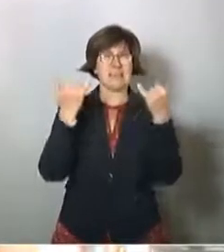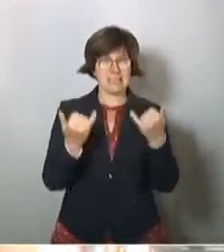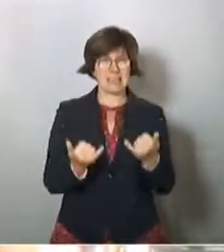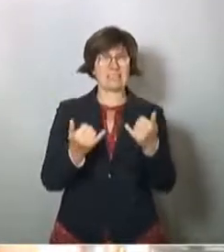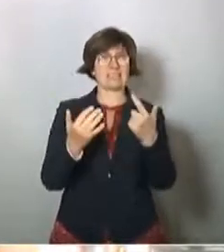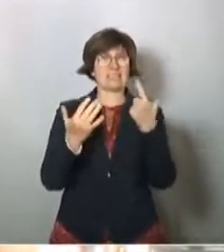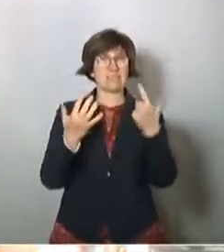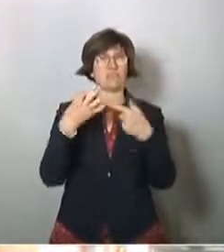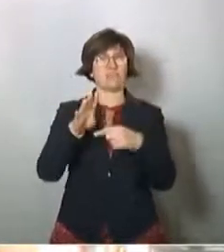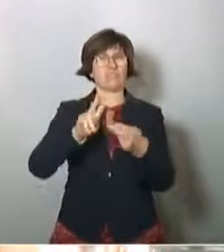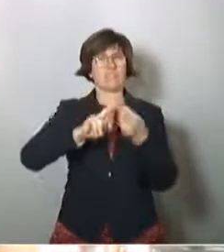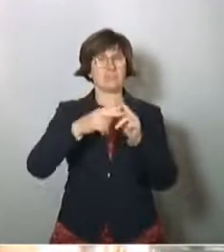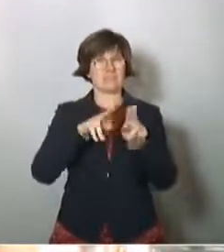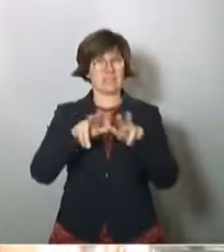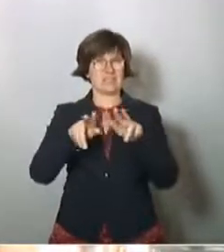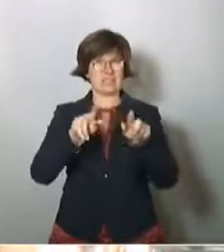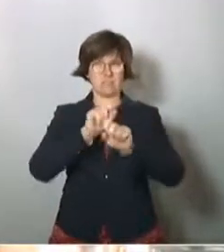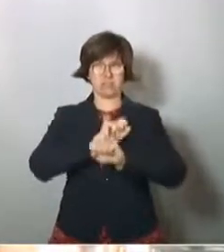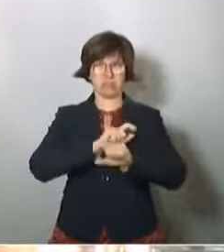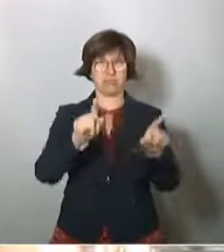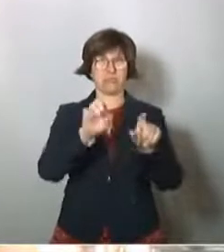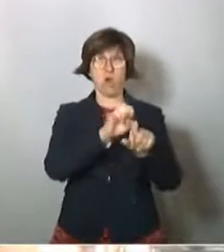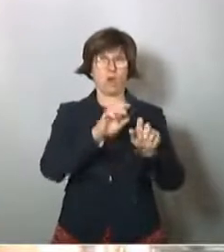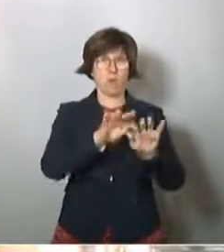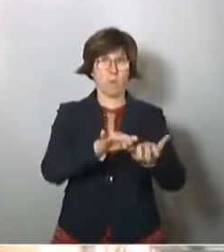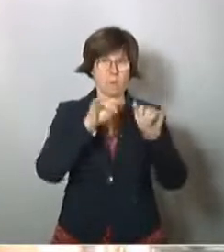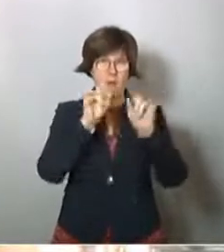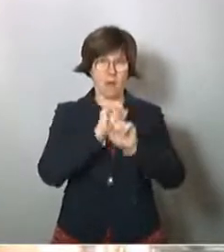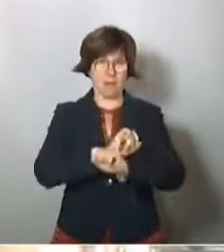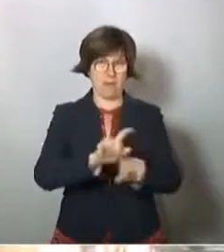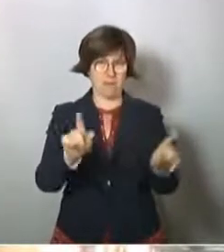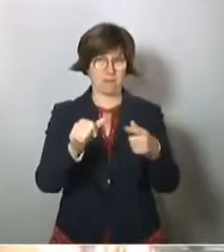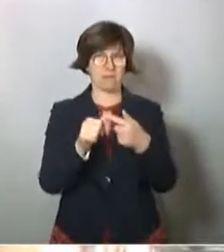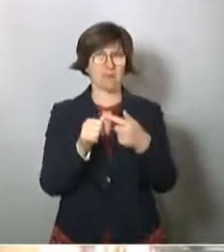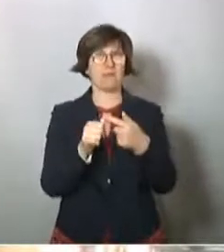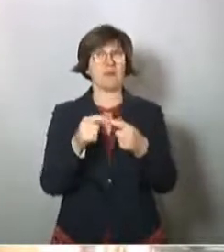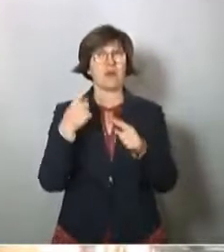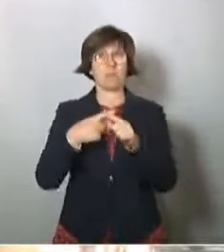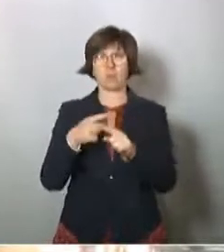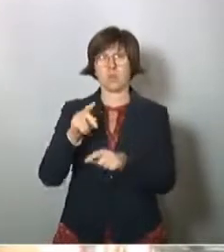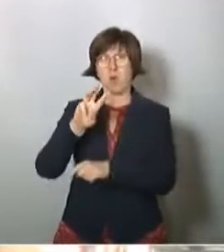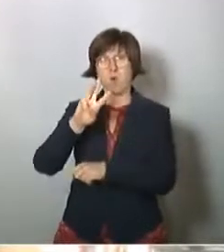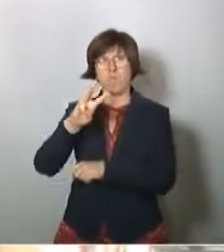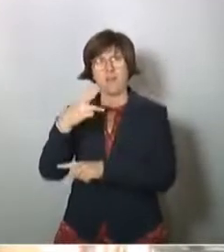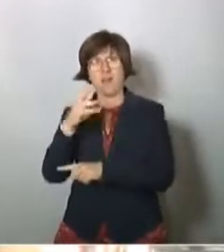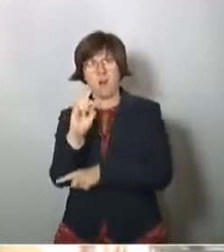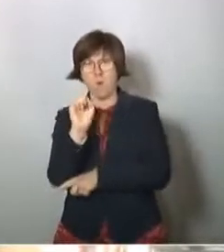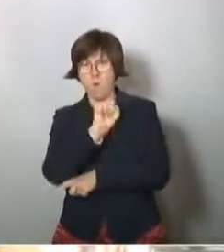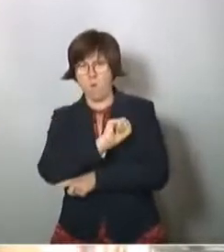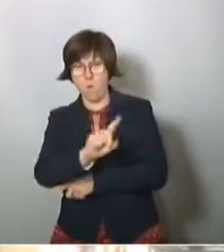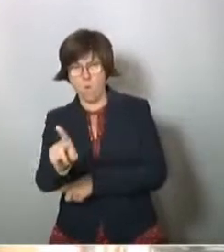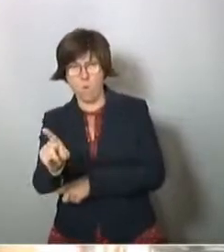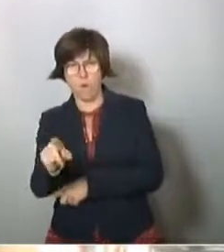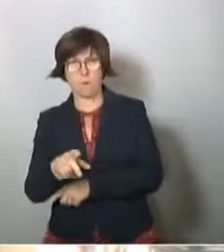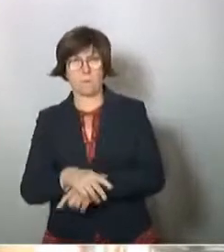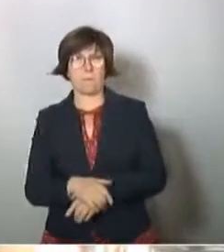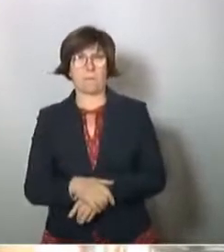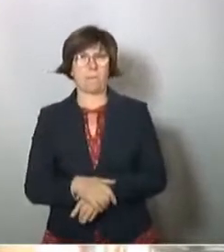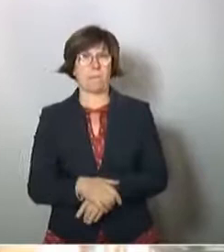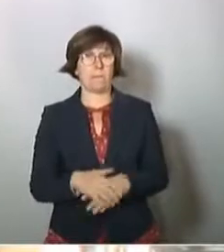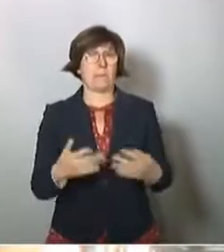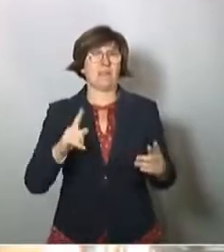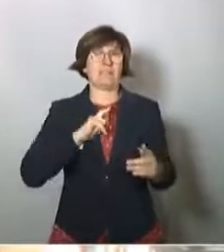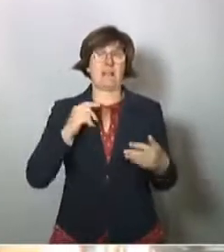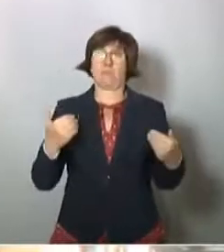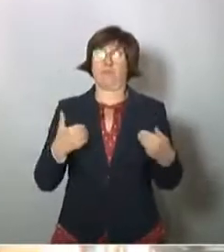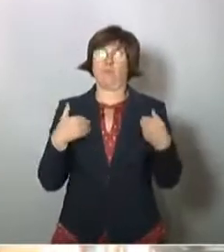Mitgliedsregierungen geschickt. Der geht ins Europaparlament und natürlich auch an die WHO. Und ich bin